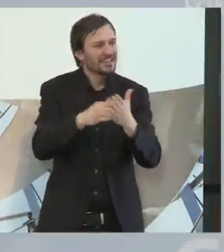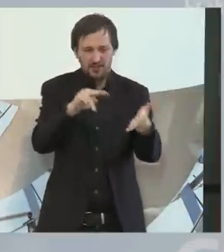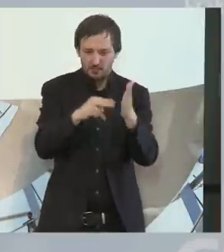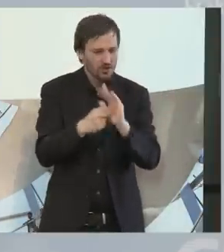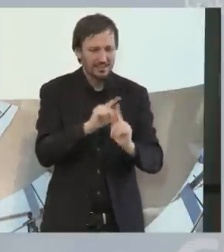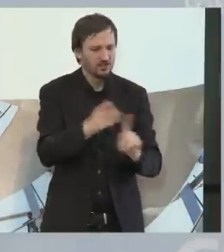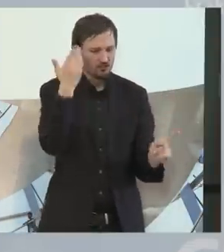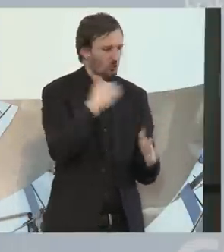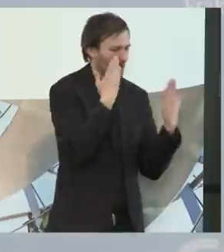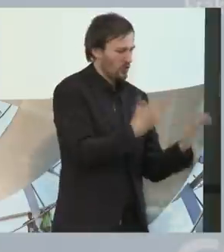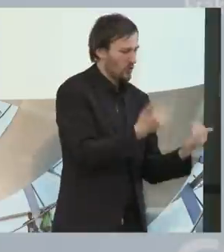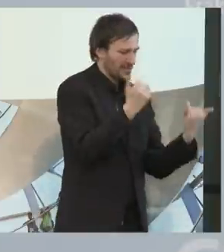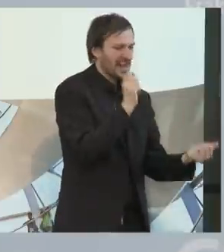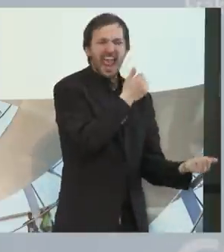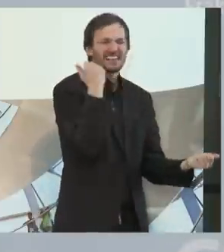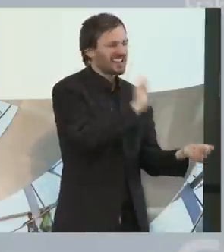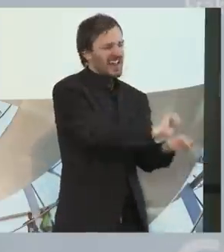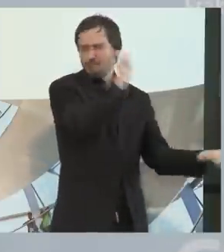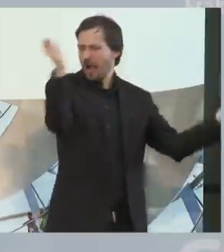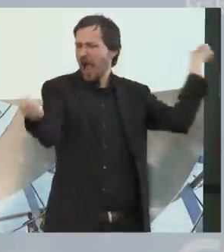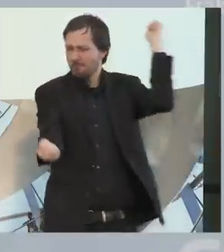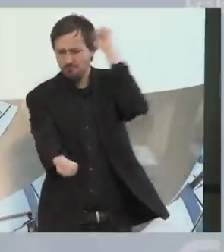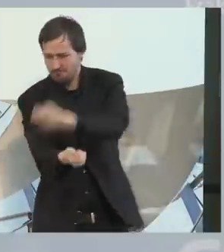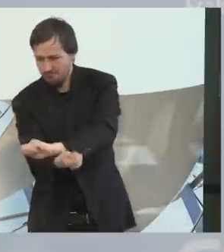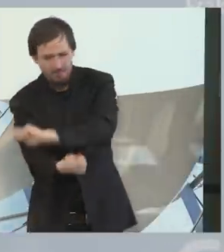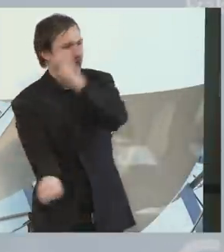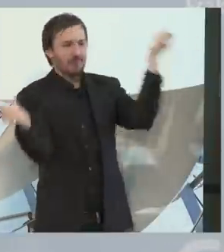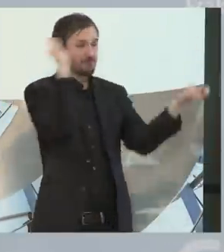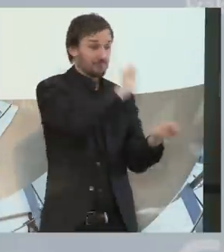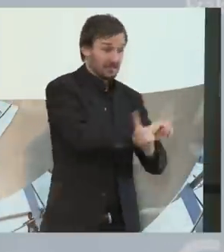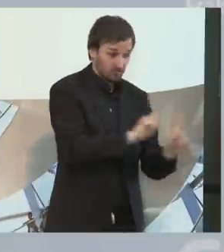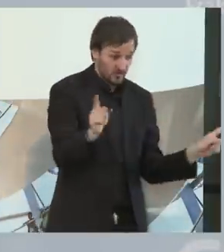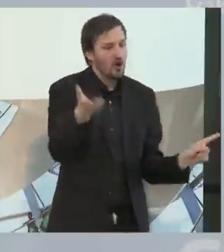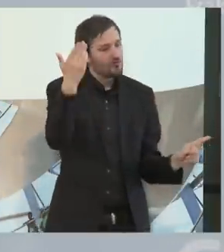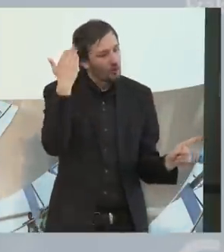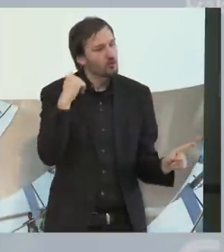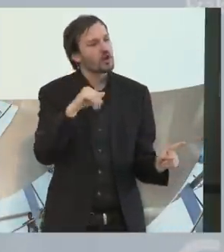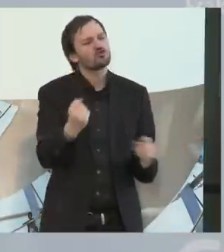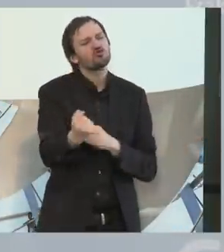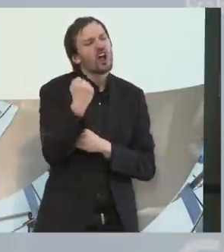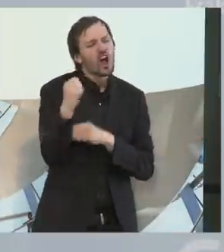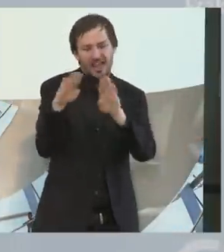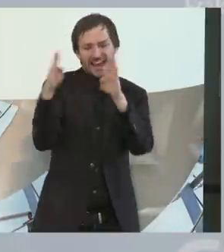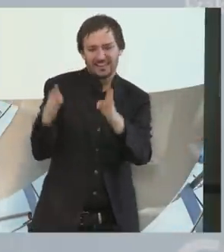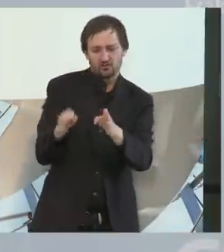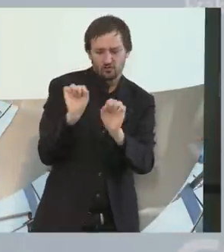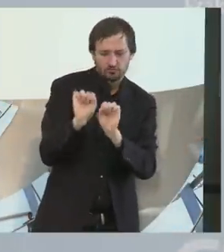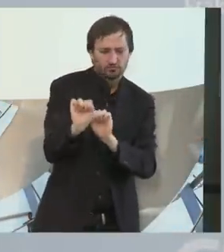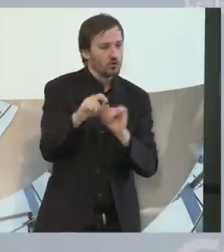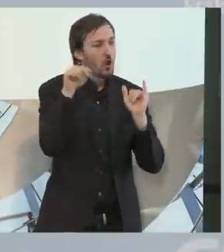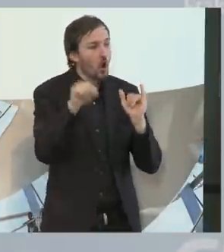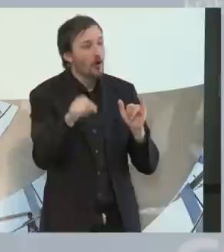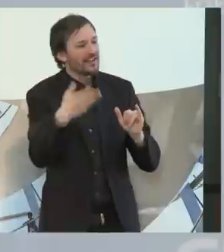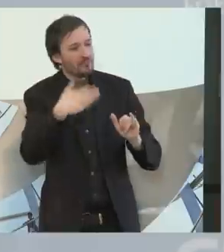zum anderen gehen sollen. Wir haben früher sehr stark auch große Einrichtungen gesetzt. Heute setzen wir fast nur noch auf,